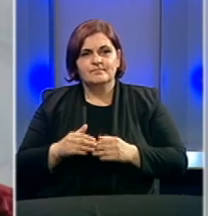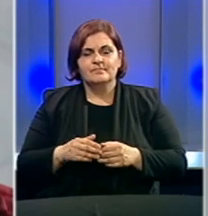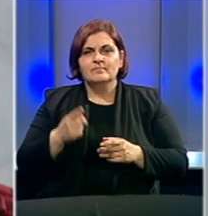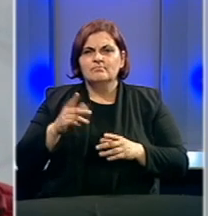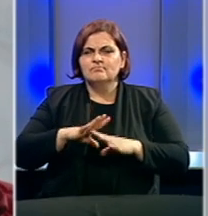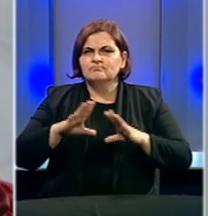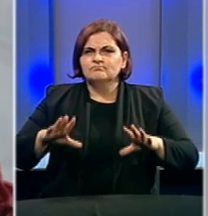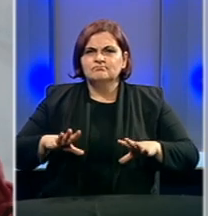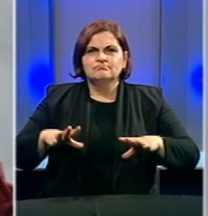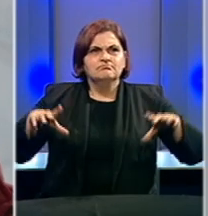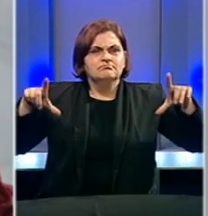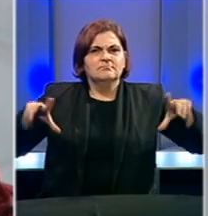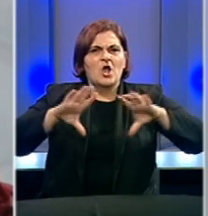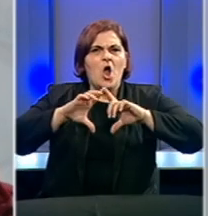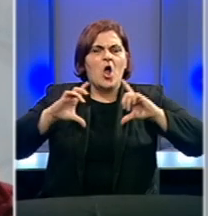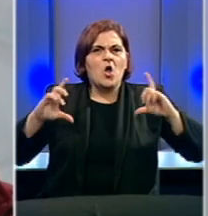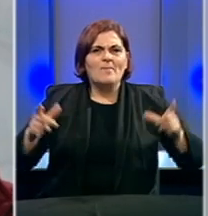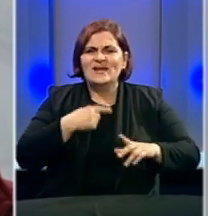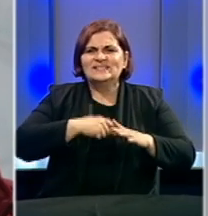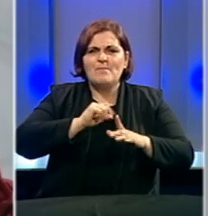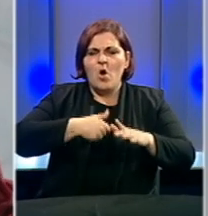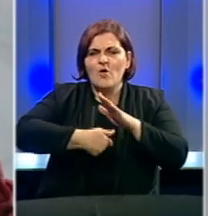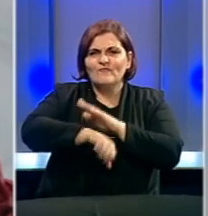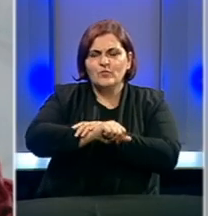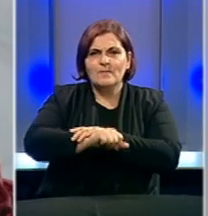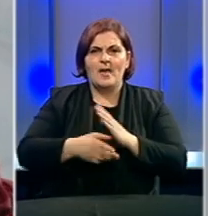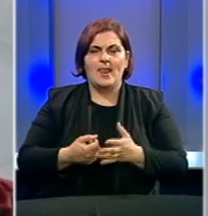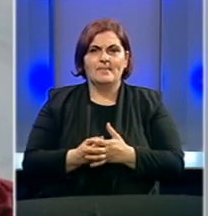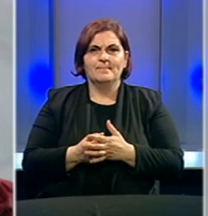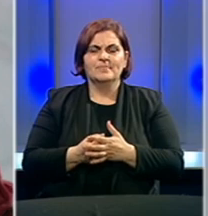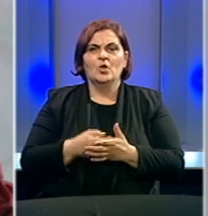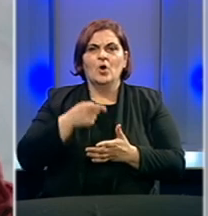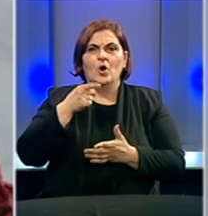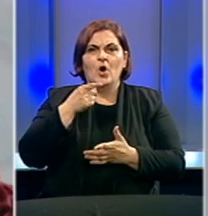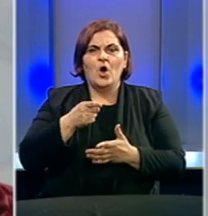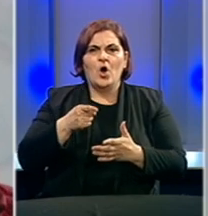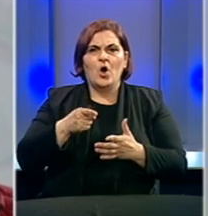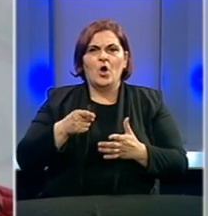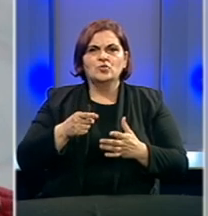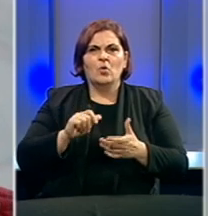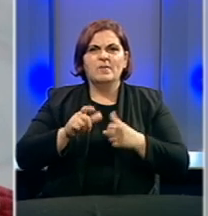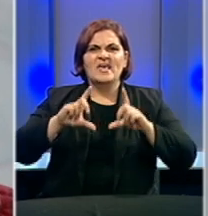cijeli kompleks gdje bi bili ne samo nogomet, išla bi tu i dvorana,